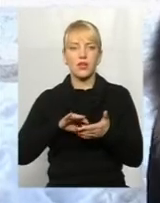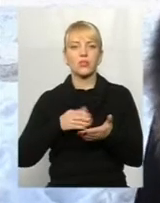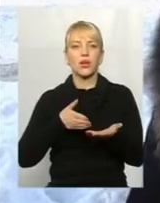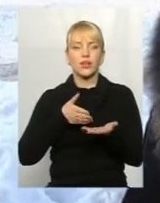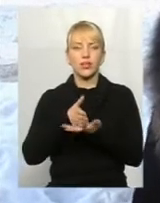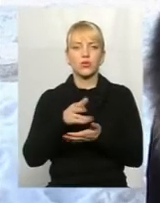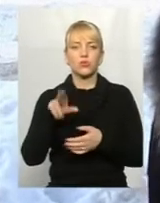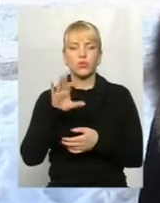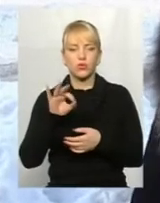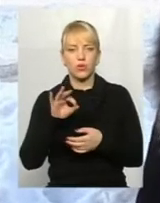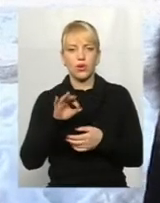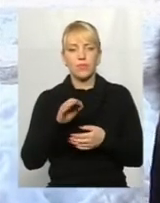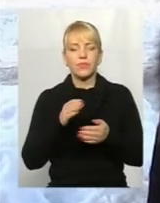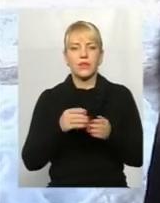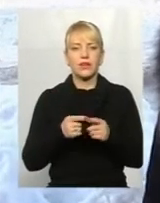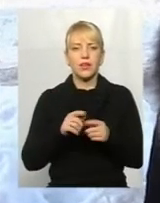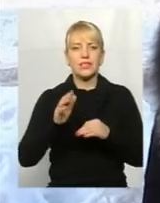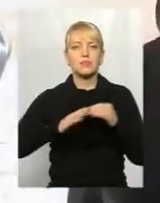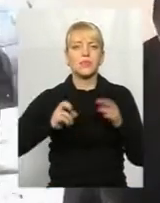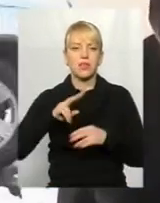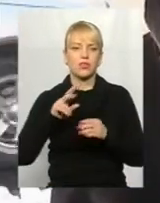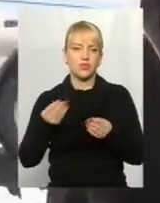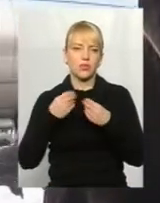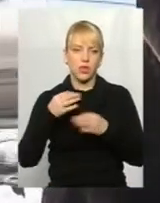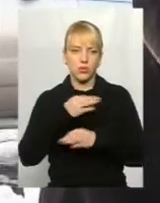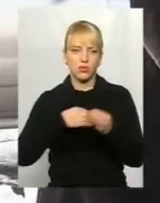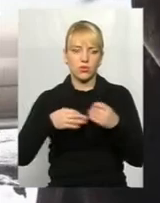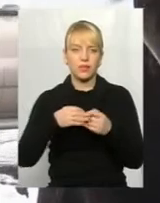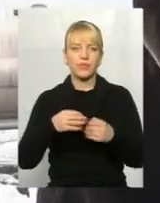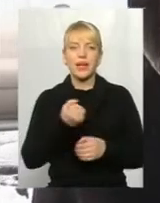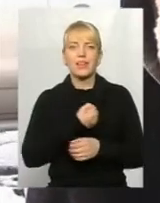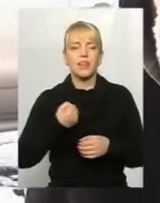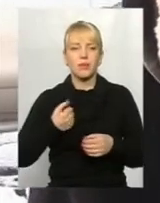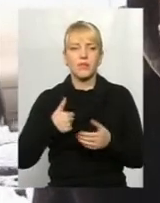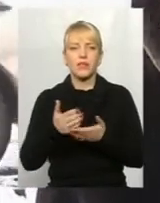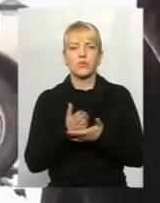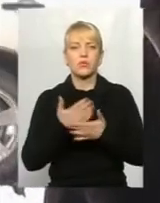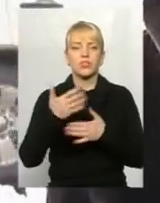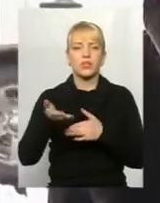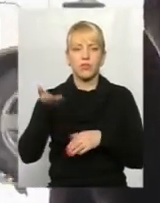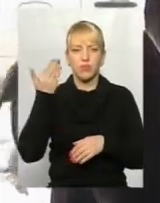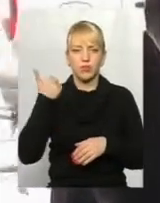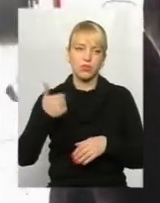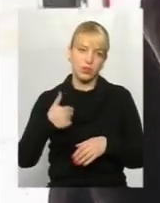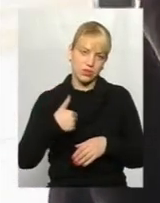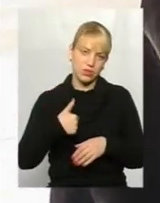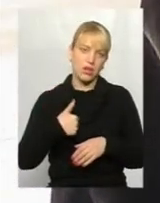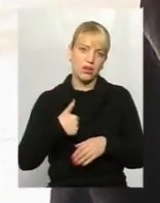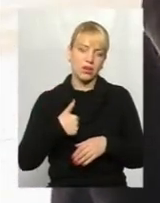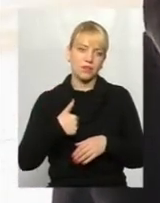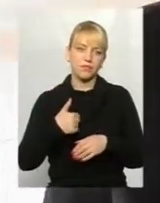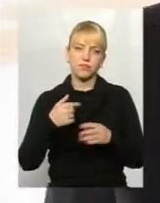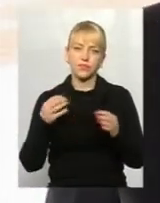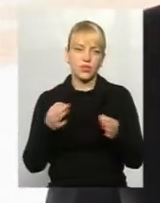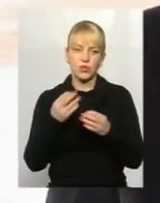спеціаліста, щоб якусь надав консультацію. Терапевт нас обслуговує вже дуже давно. Я поки іншого не